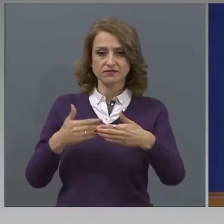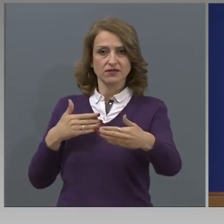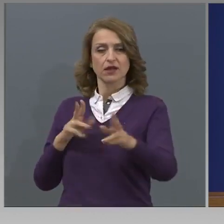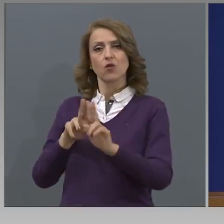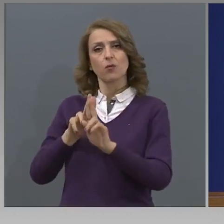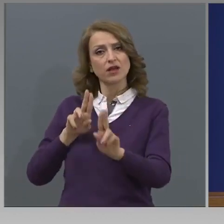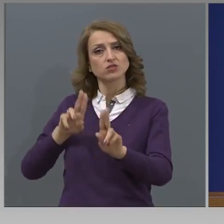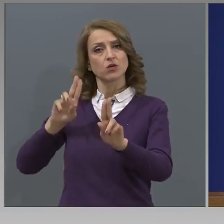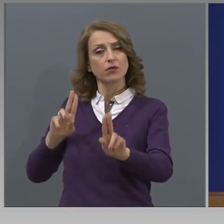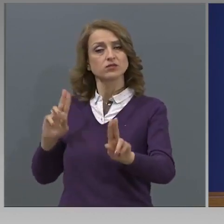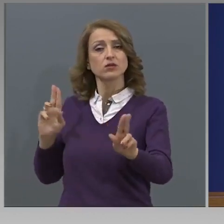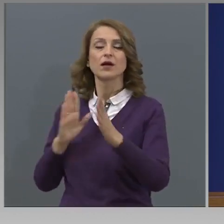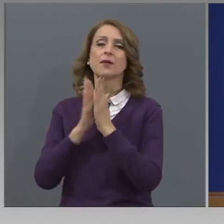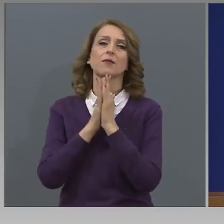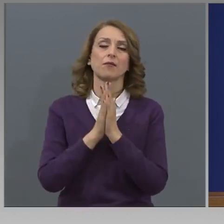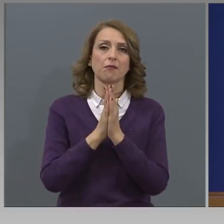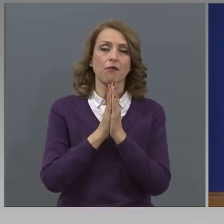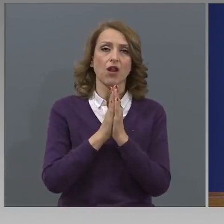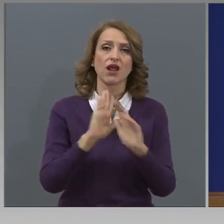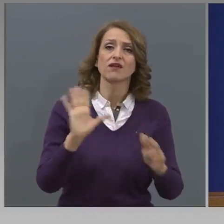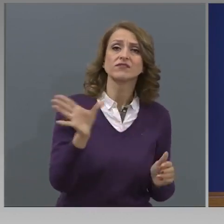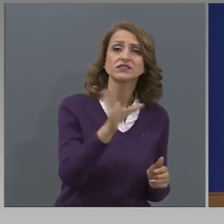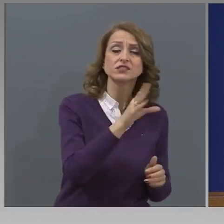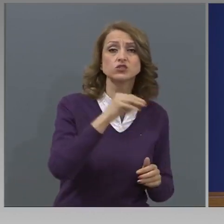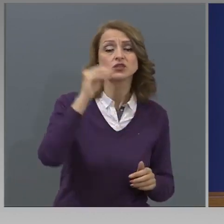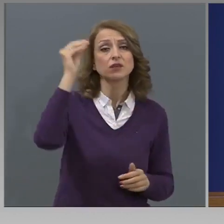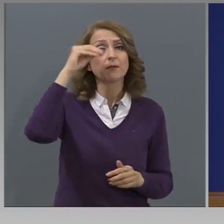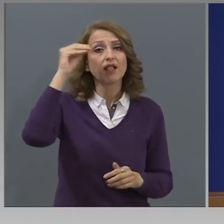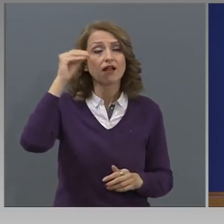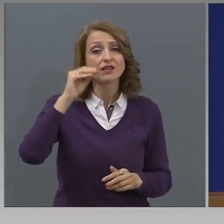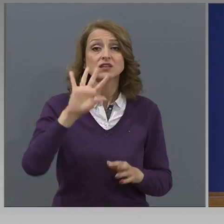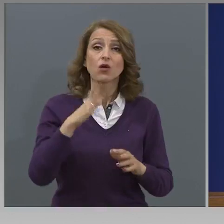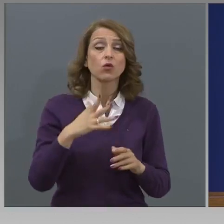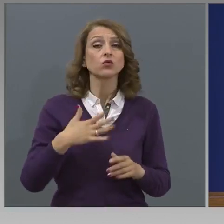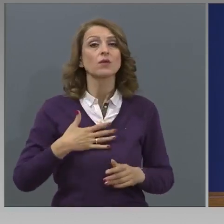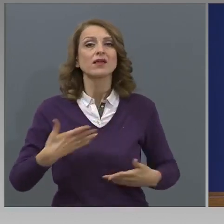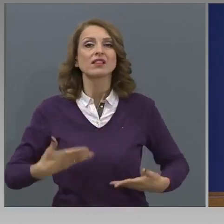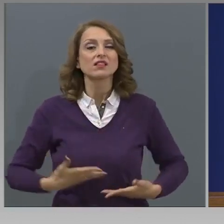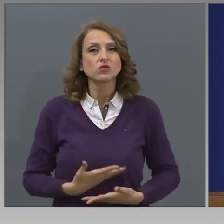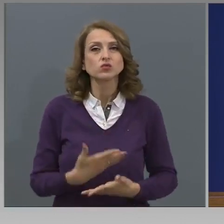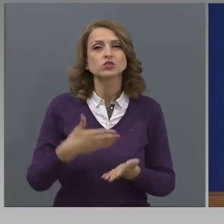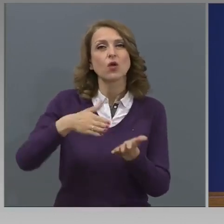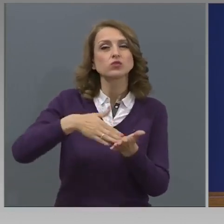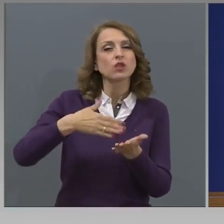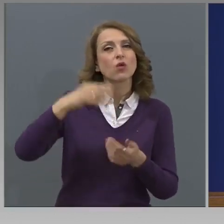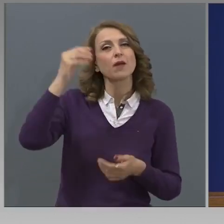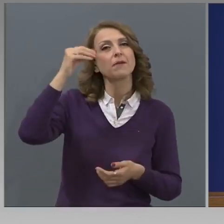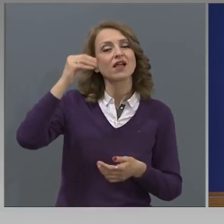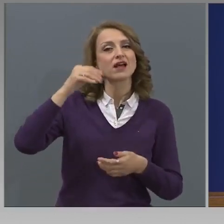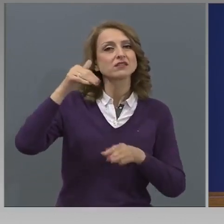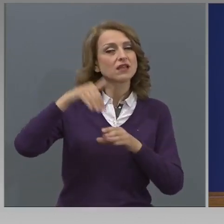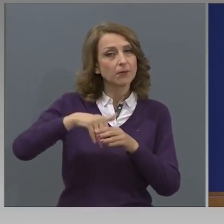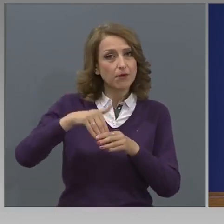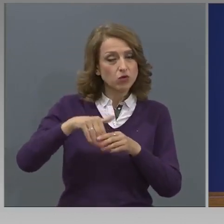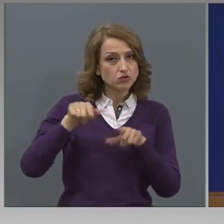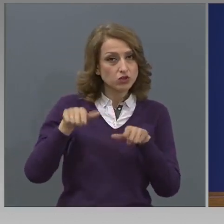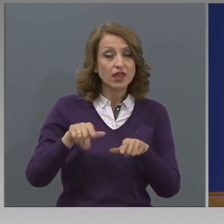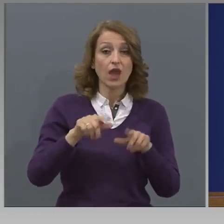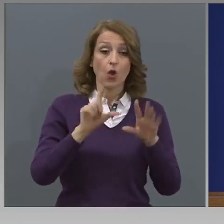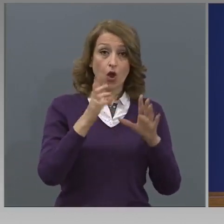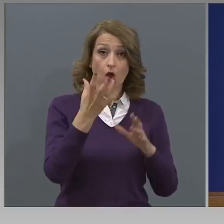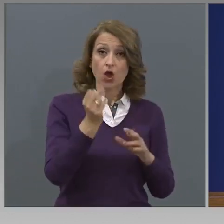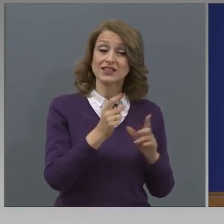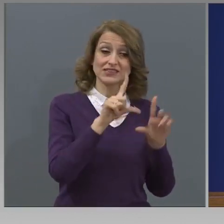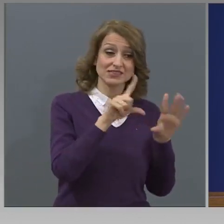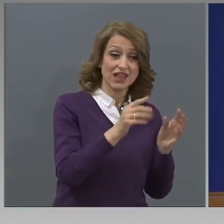дистанция. Мобата ни е към всички български граждани, които биха имали нужда от услугите на български пощи в периода от 7